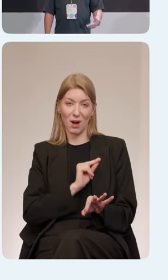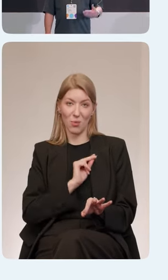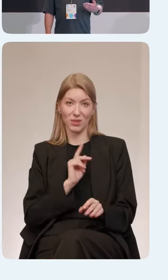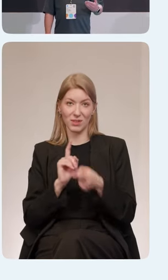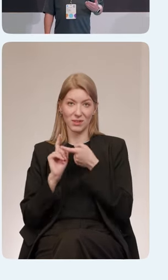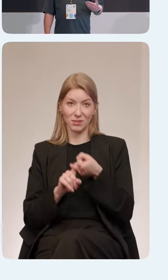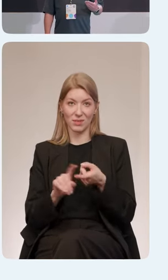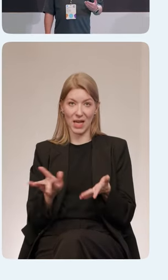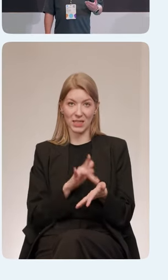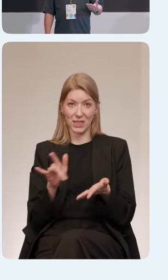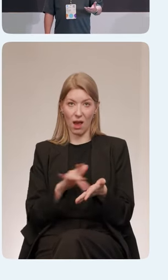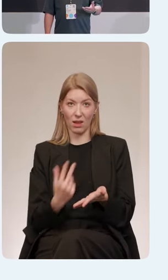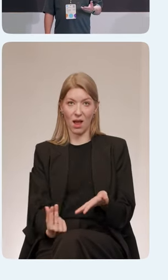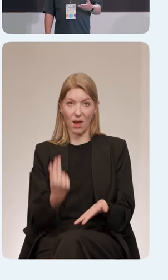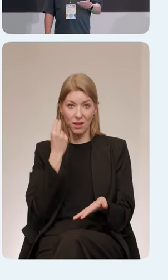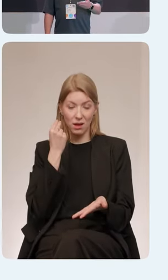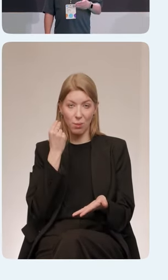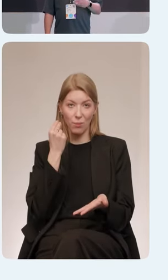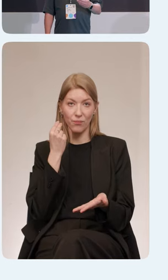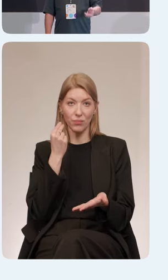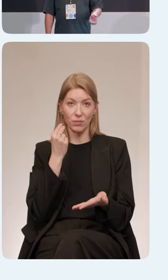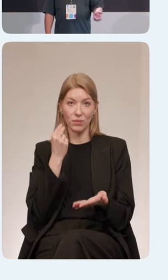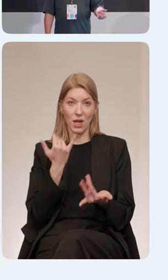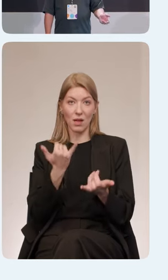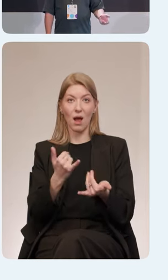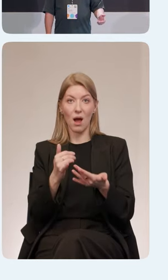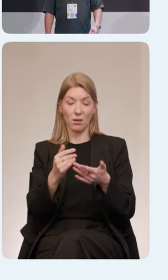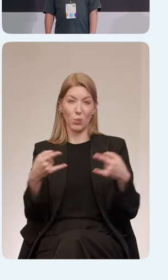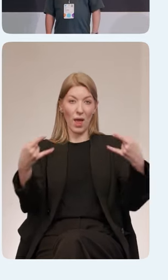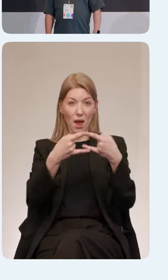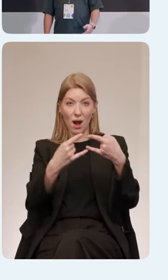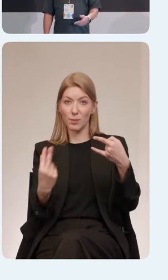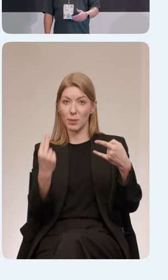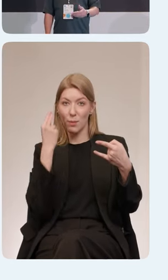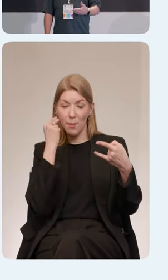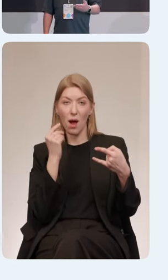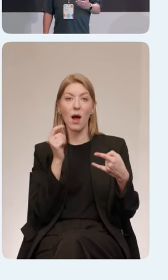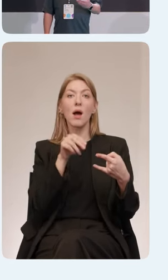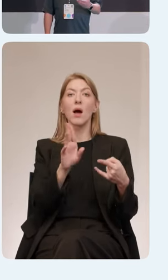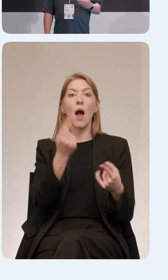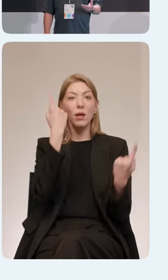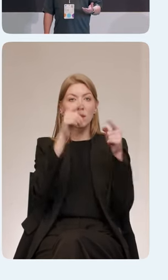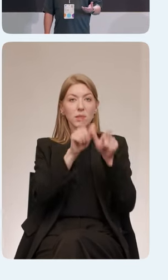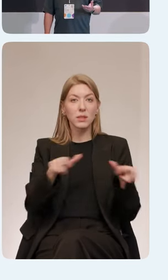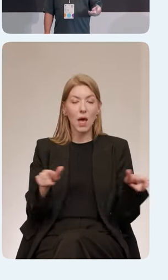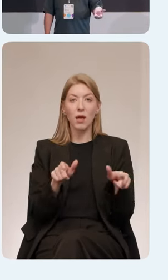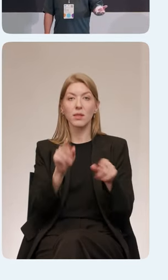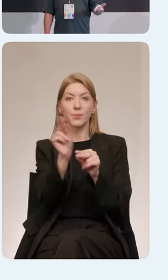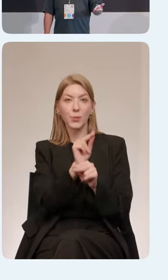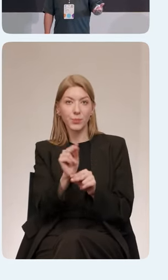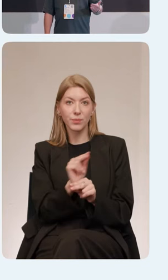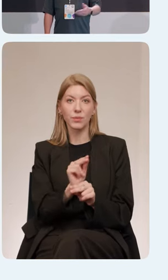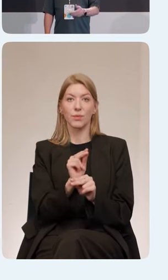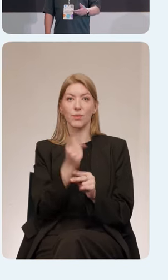наших экранов, интерфейсов, на то, как дизайнеры макетируют и